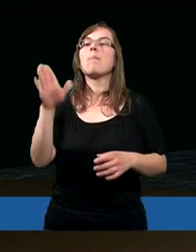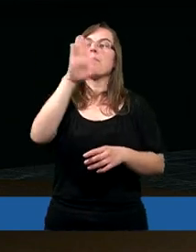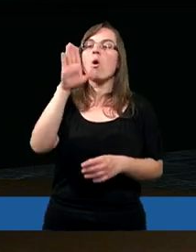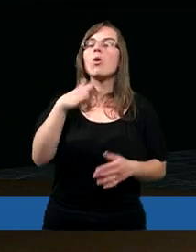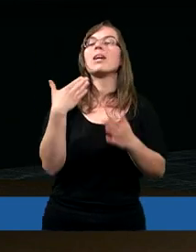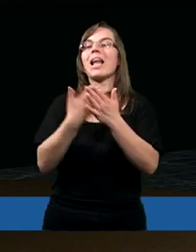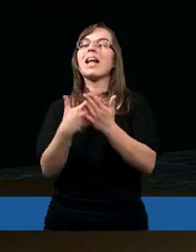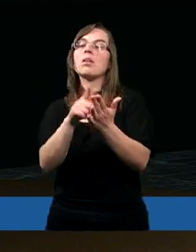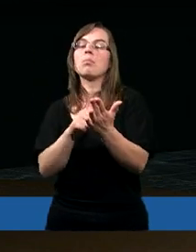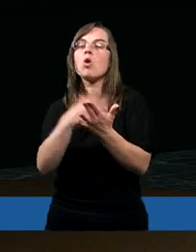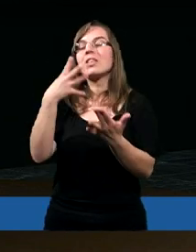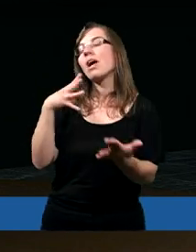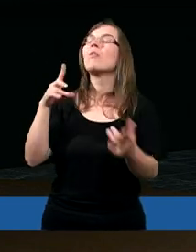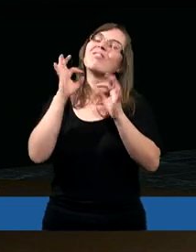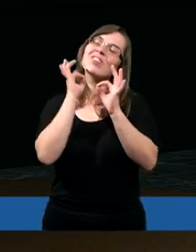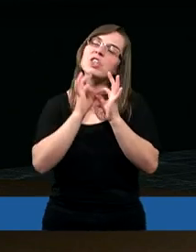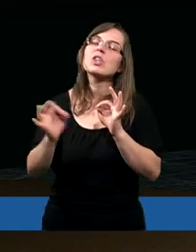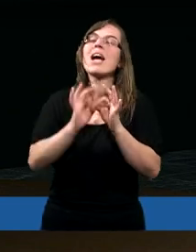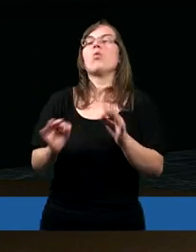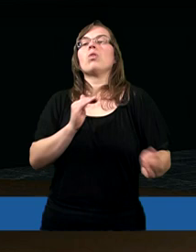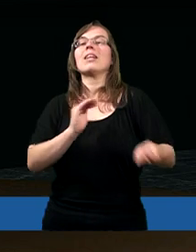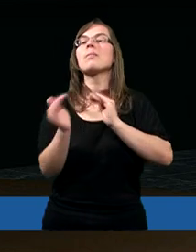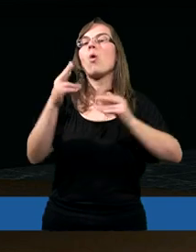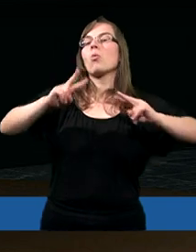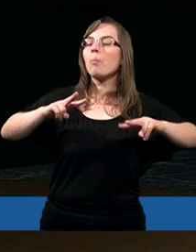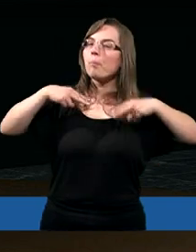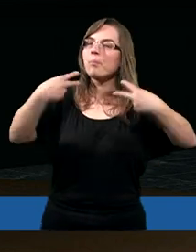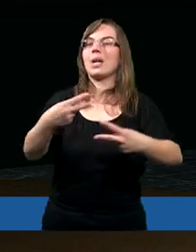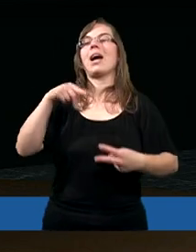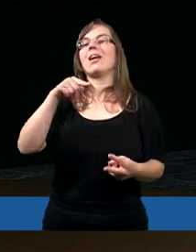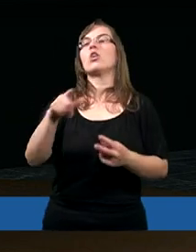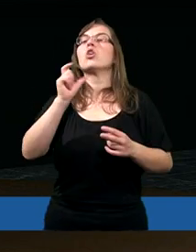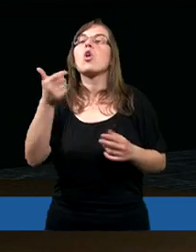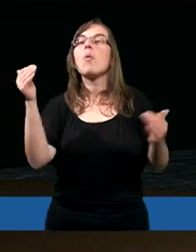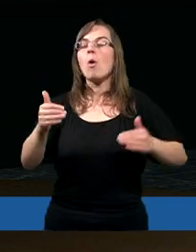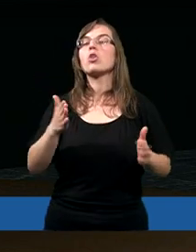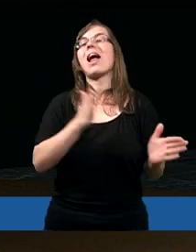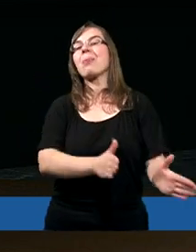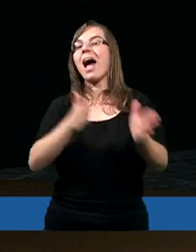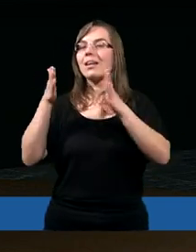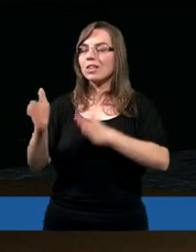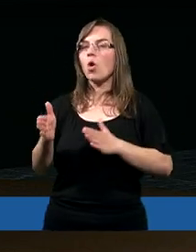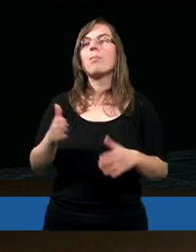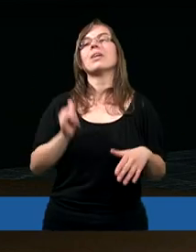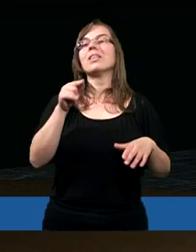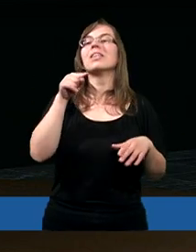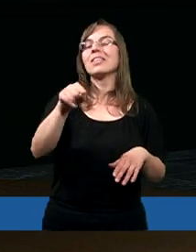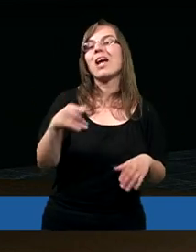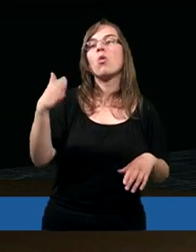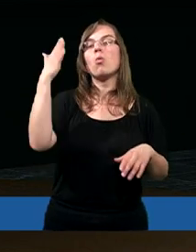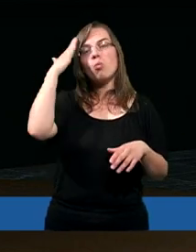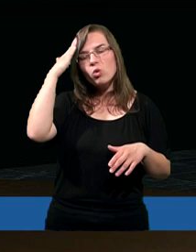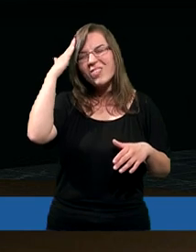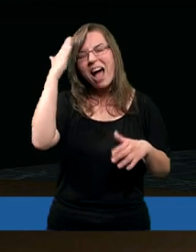I dlatego Piotr to szczególnie chce jakoś podkreślić i przekazać. Świadomy tego, co może nastąpić i tego